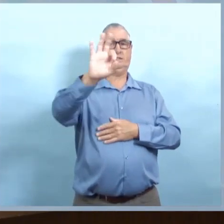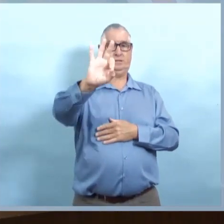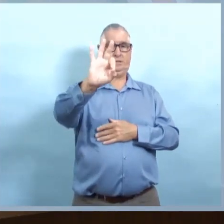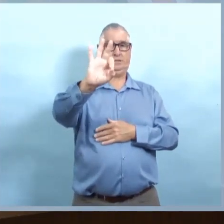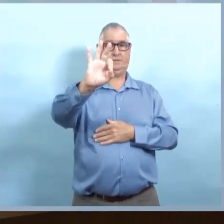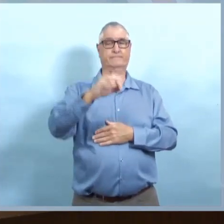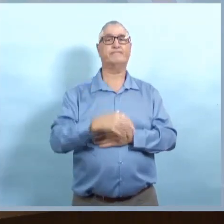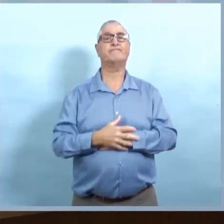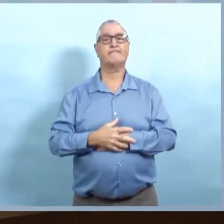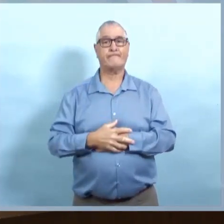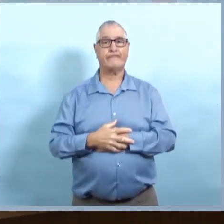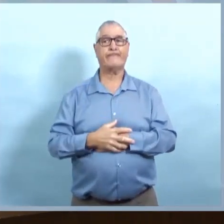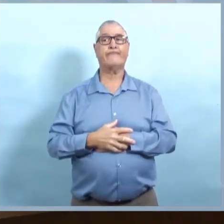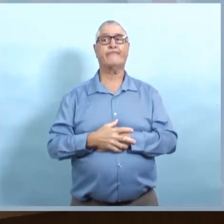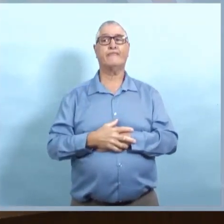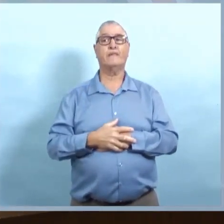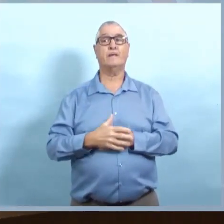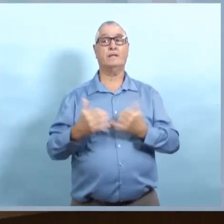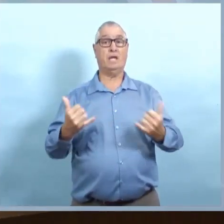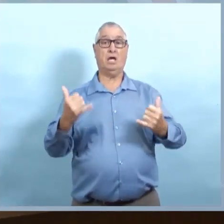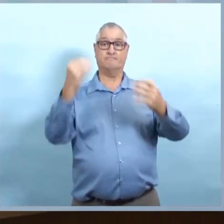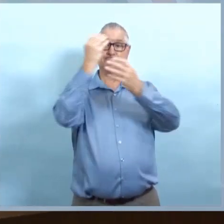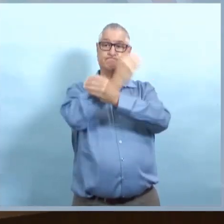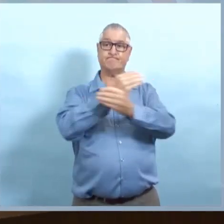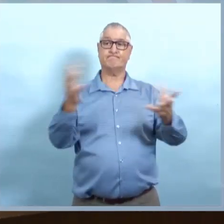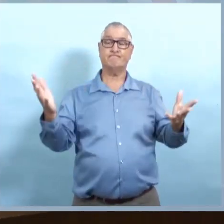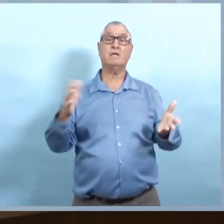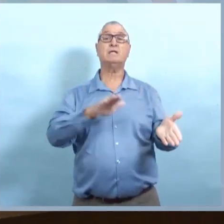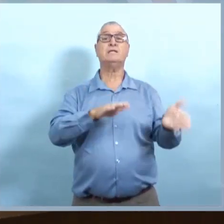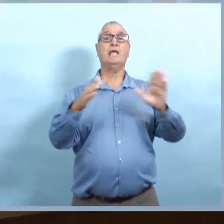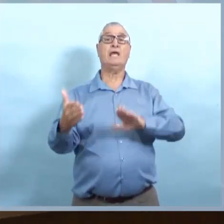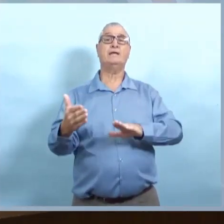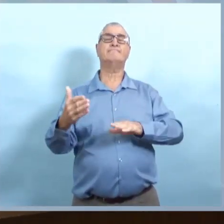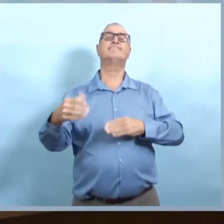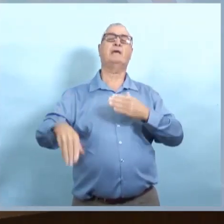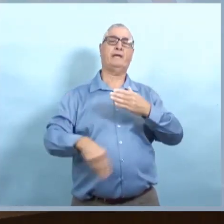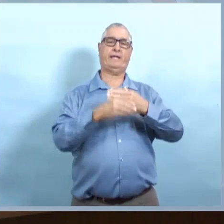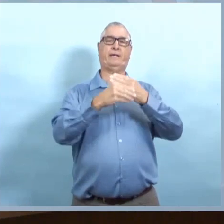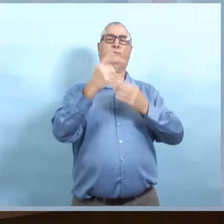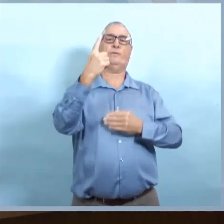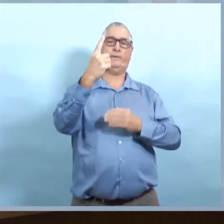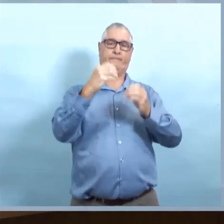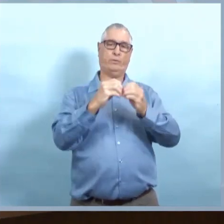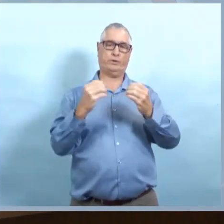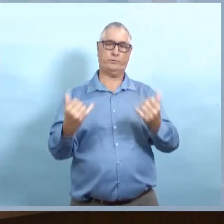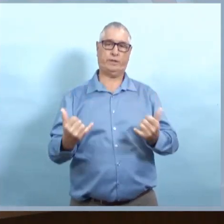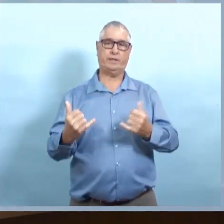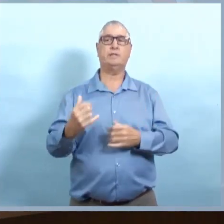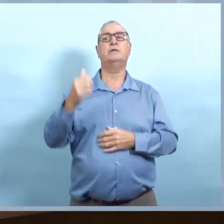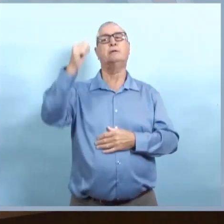ajoutés à 9h30 aujourd'hui pour un total de cas de 1,919.